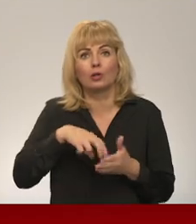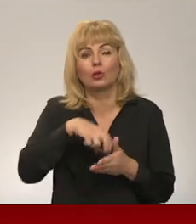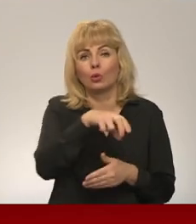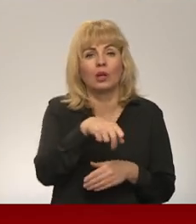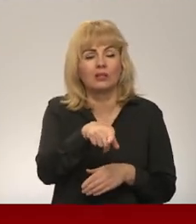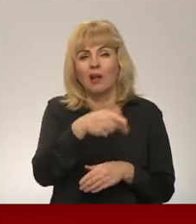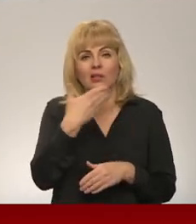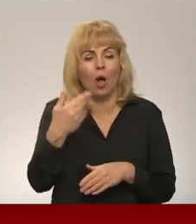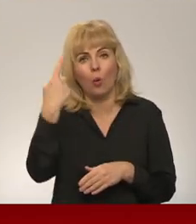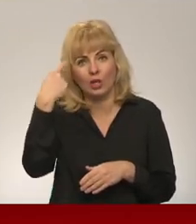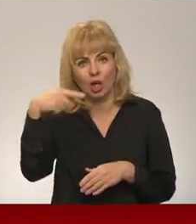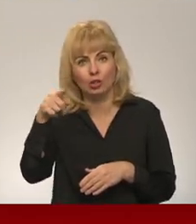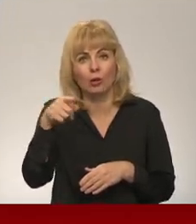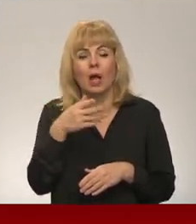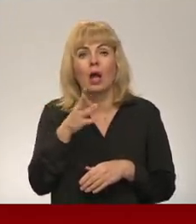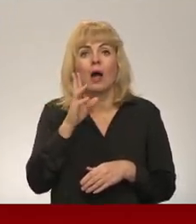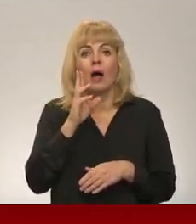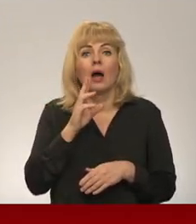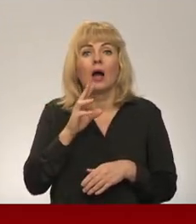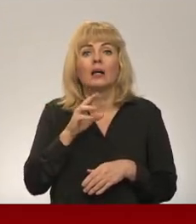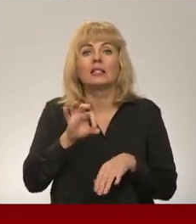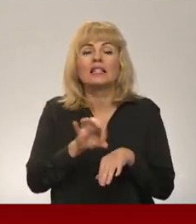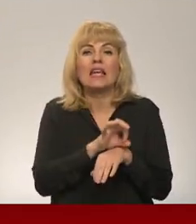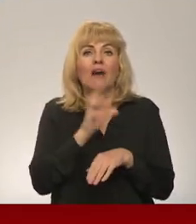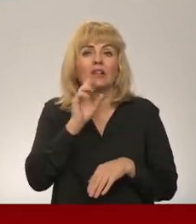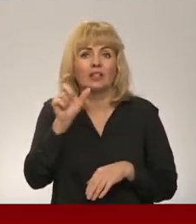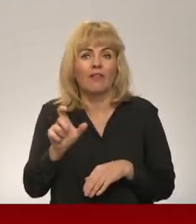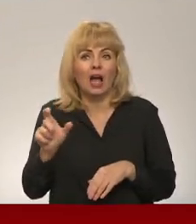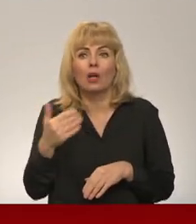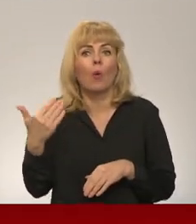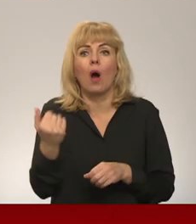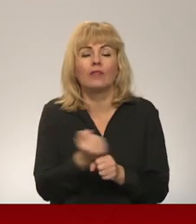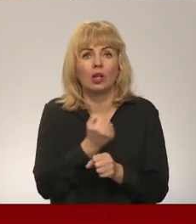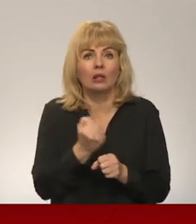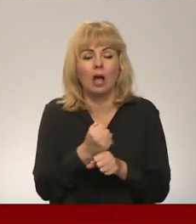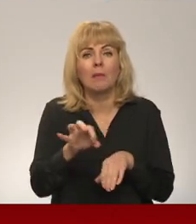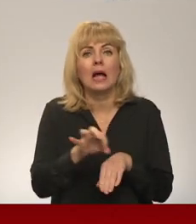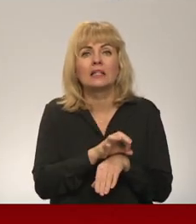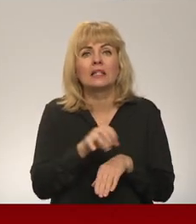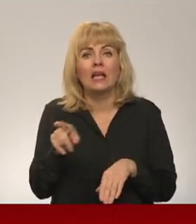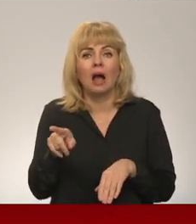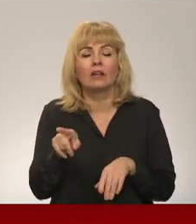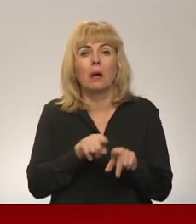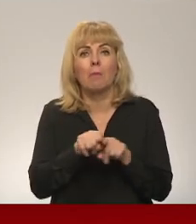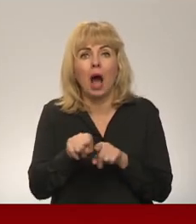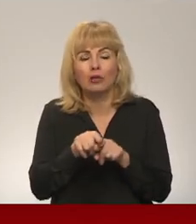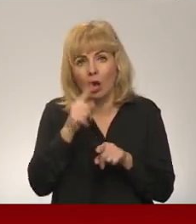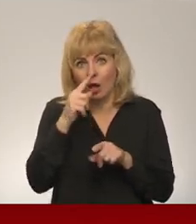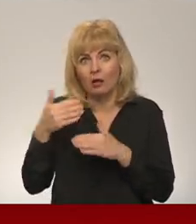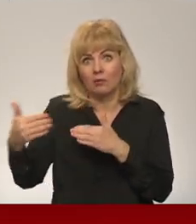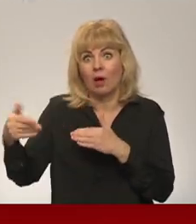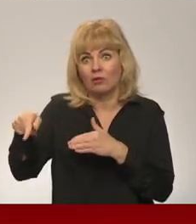sakiet, sievas vecāki vai kāds ir viņa rīcības plāns, ko viņi dara? Tagad ir pie sievas māsas, netāli tieši no tās līdos.